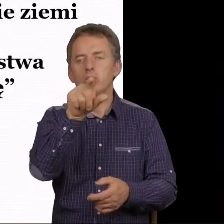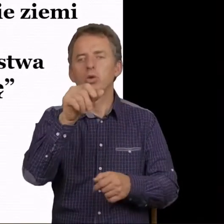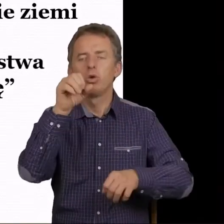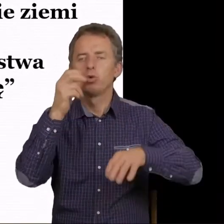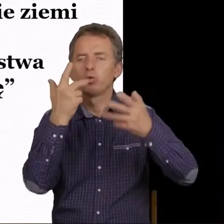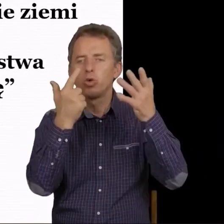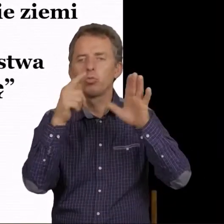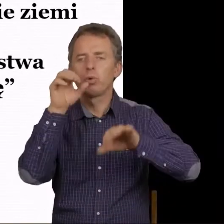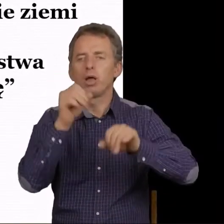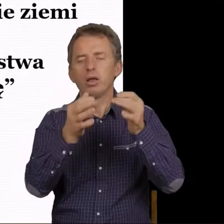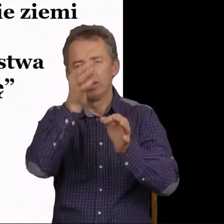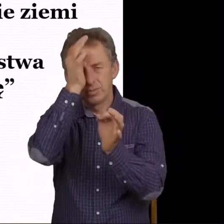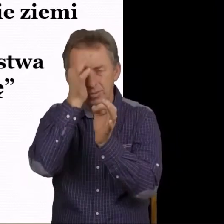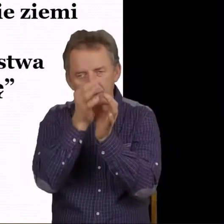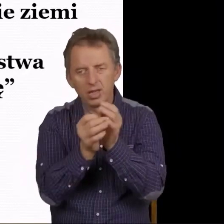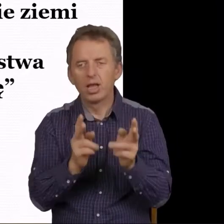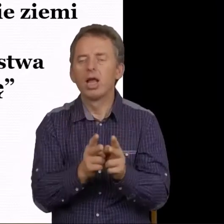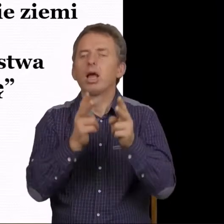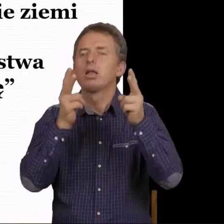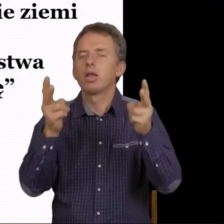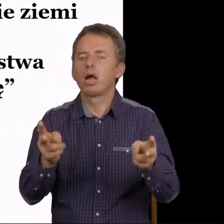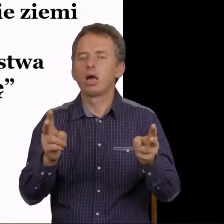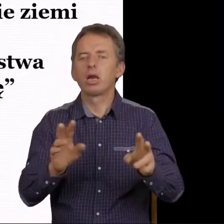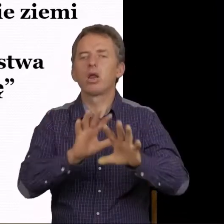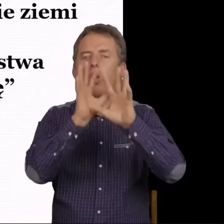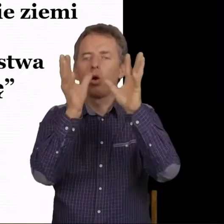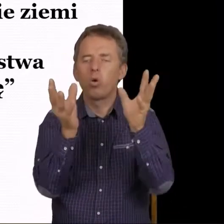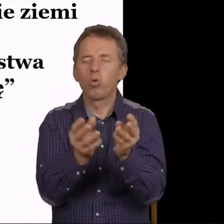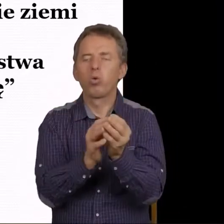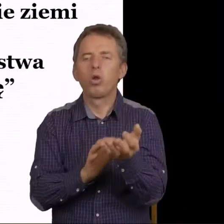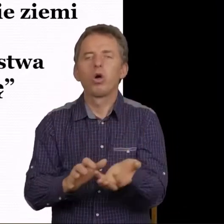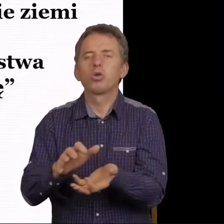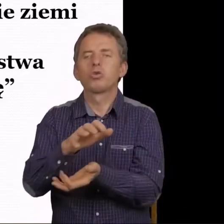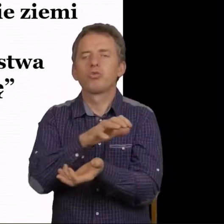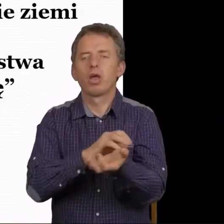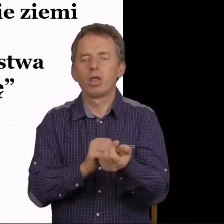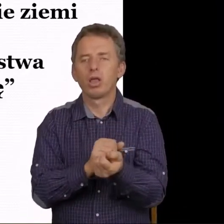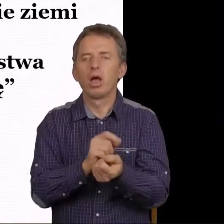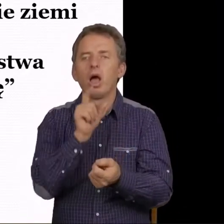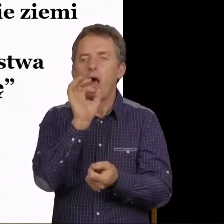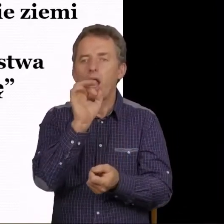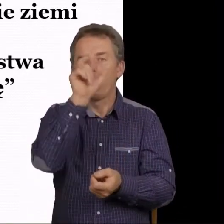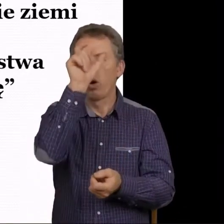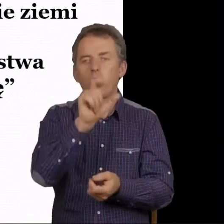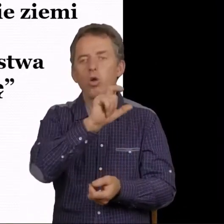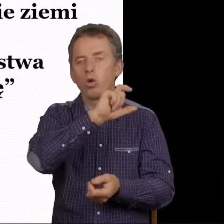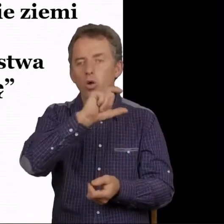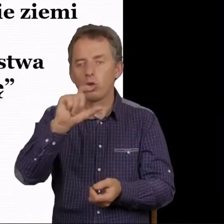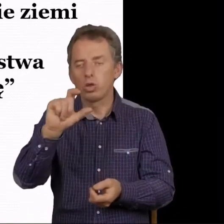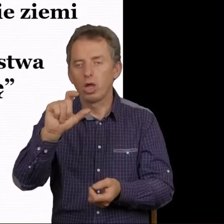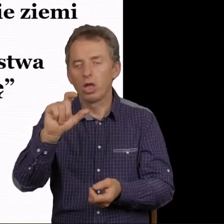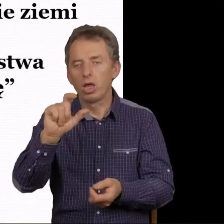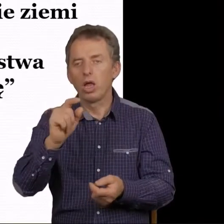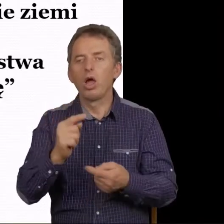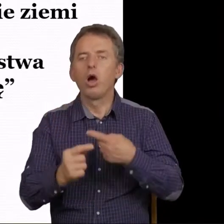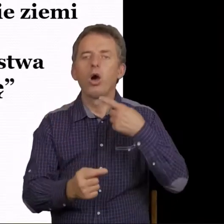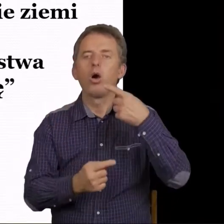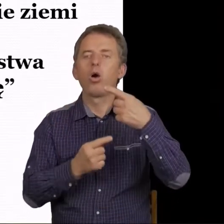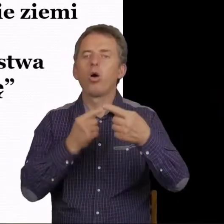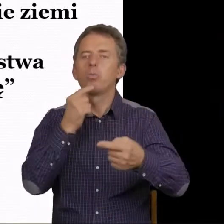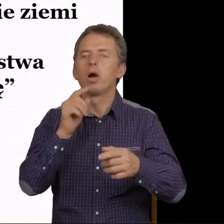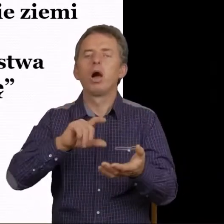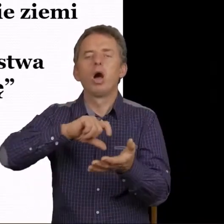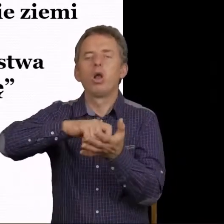plaga no ewidentnie ma zakres ogólnoświatowy, prawda? A Golgota? Opowiemy to takie